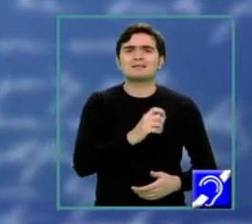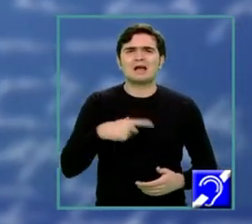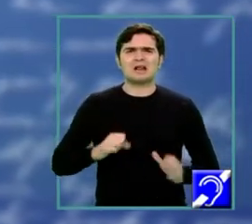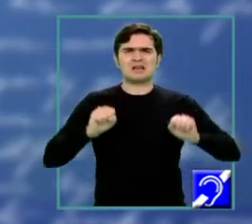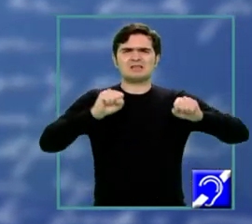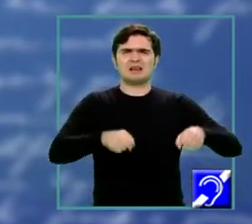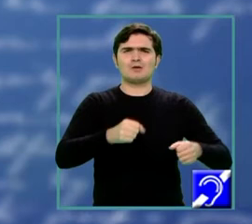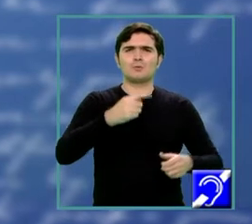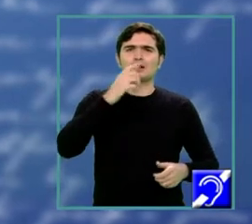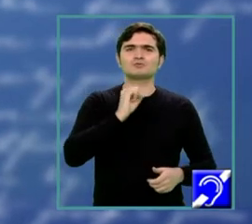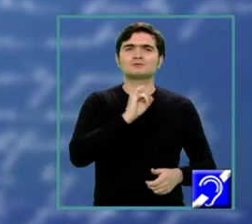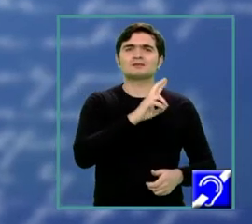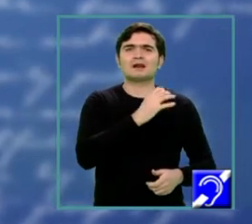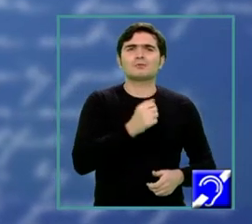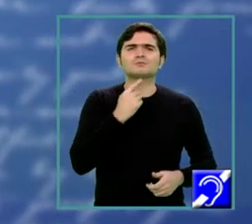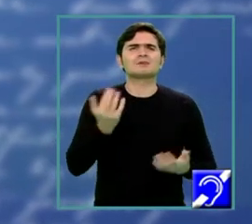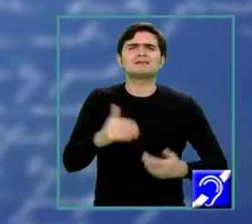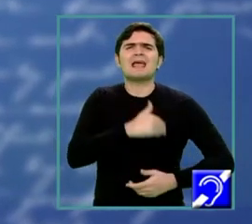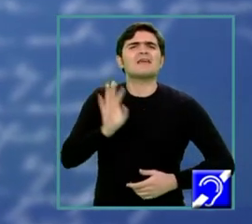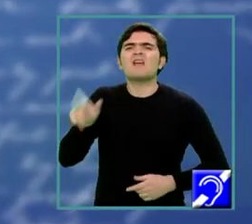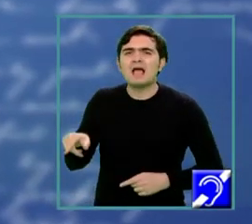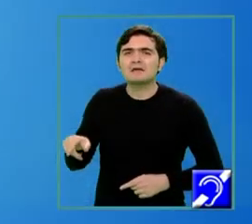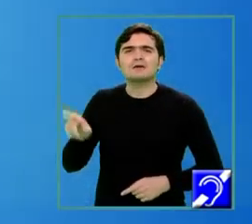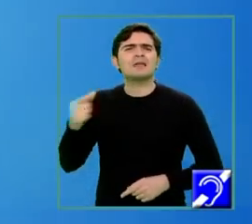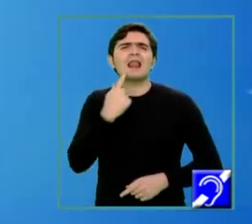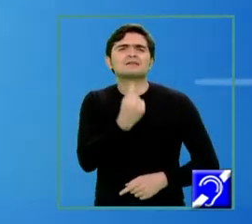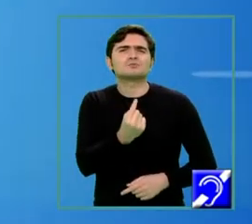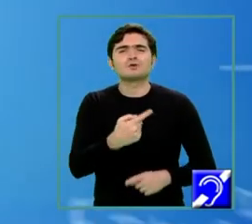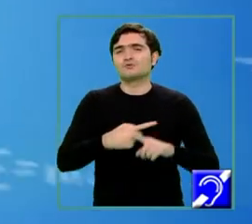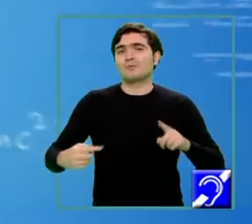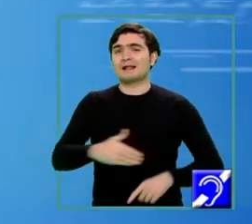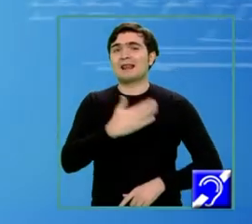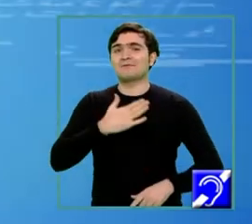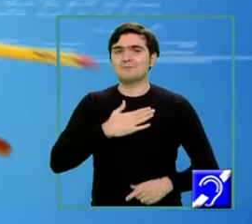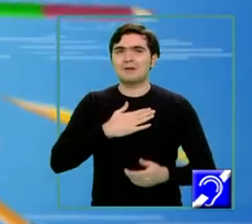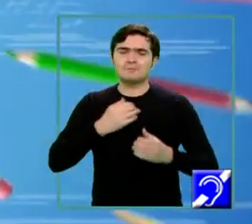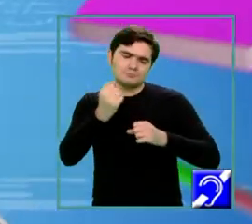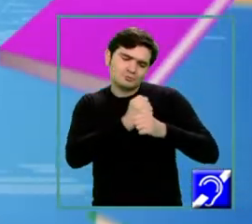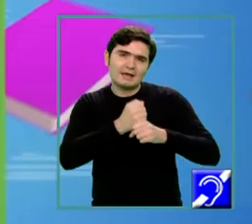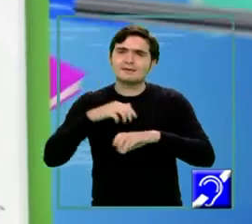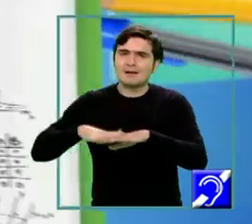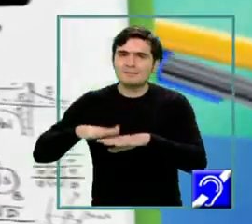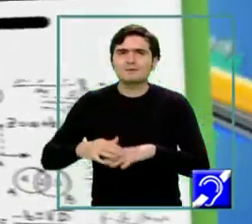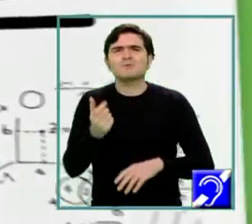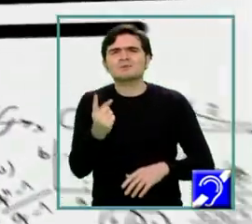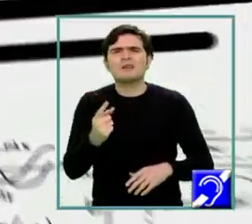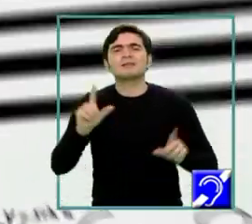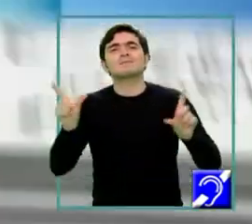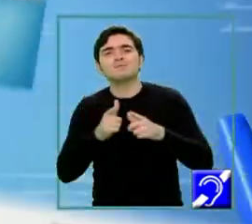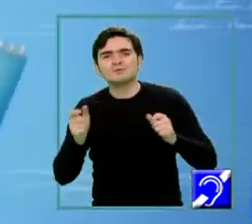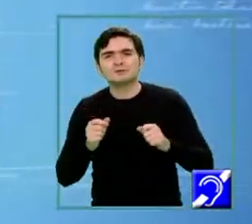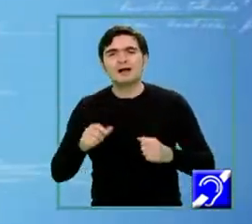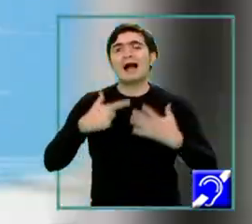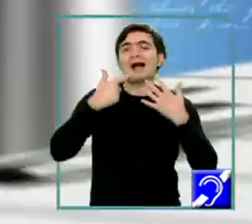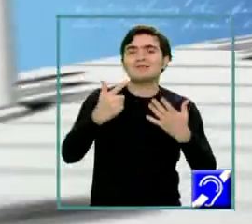Siracuzei, câți eleve are, a răspuns astfel. Jumătatea din elevi studiază matematica. Un sfert, muzica. A